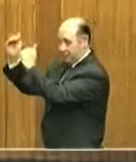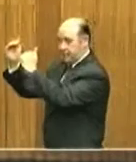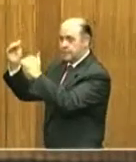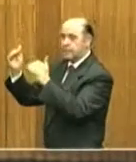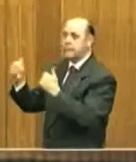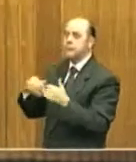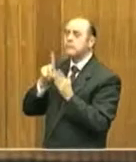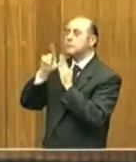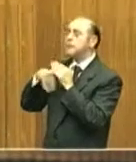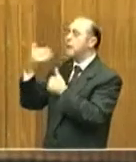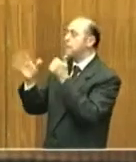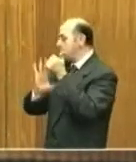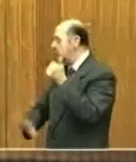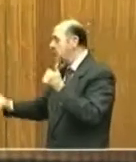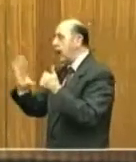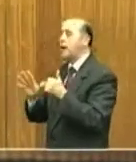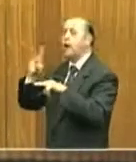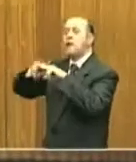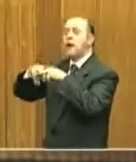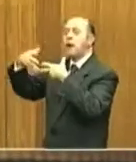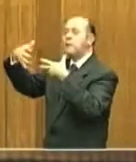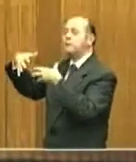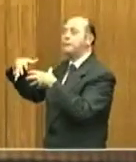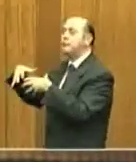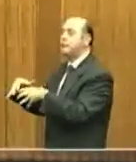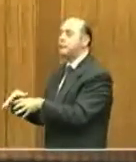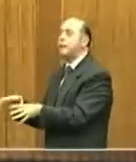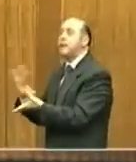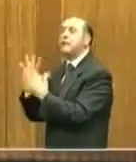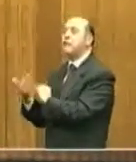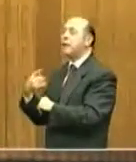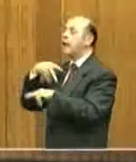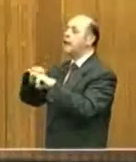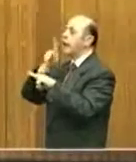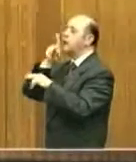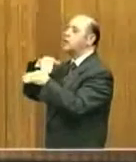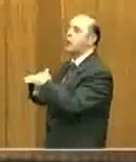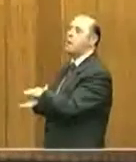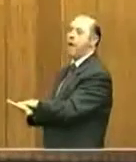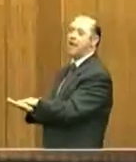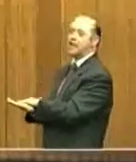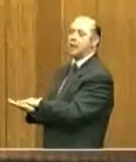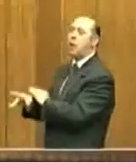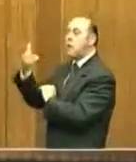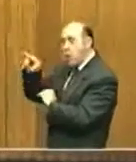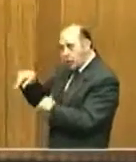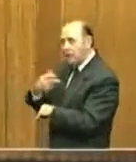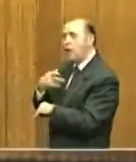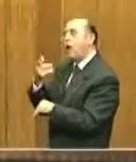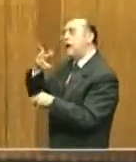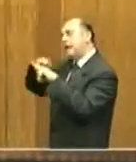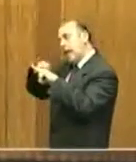dell'italiano nei paesi mediterranei è stata chiamata l'italiano sommerso, perché il ruolo dell'italiano nel Mediterraneo si è